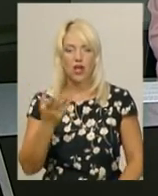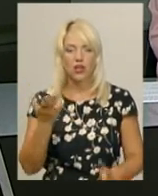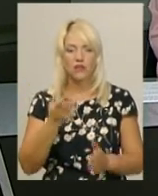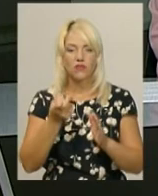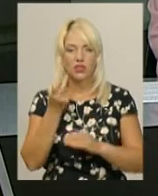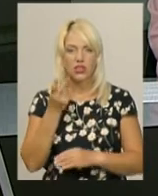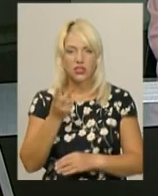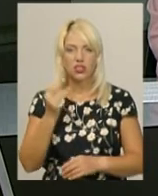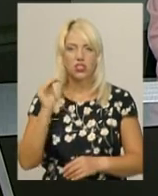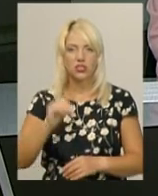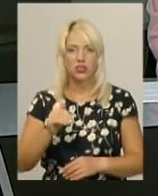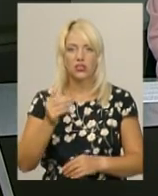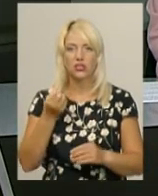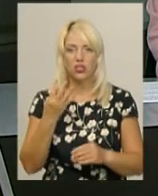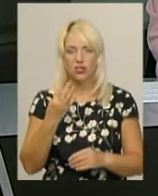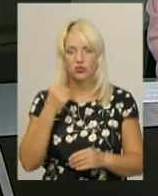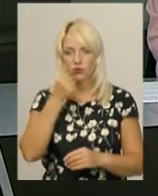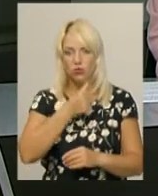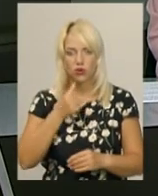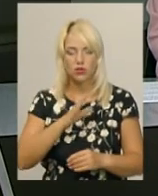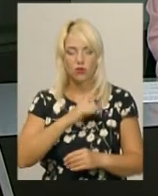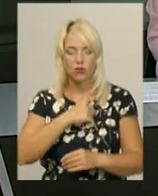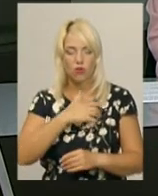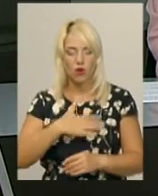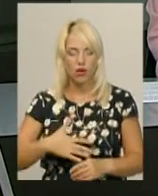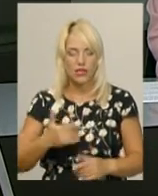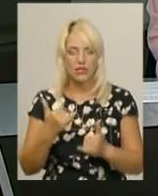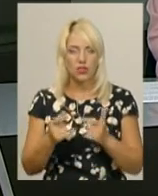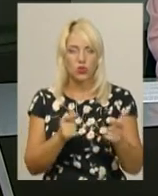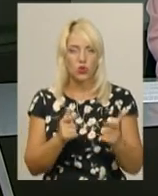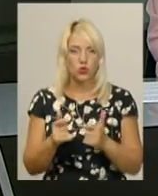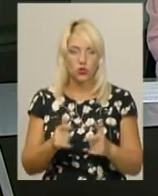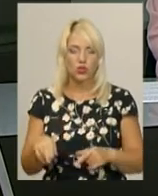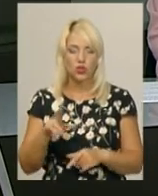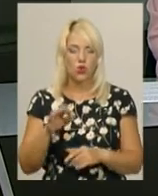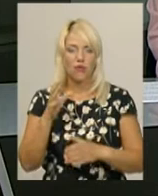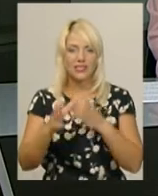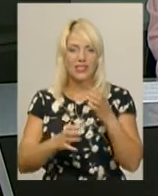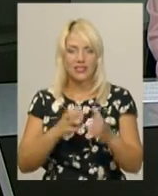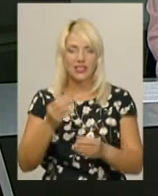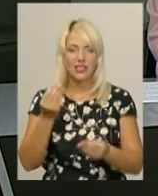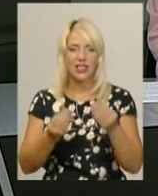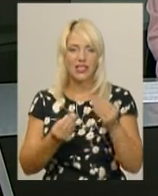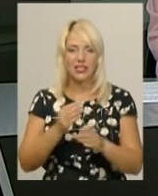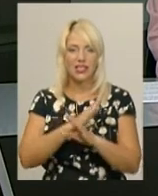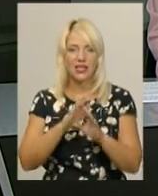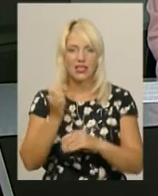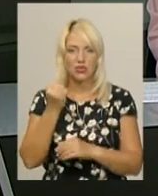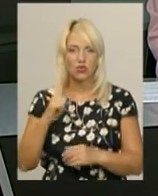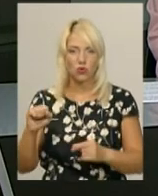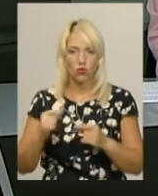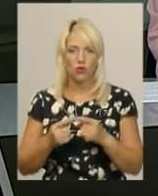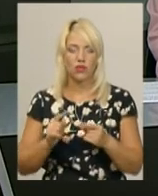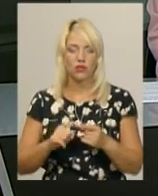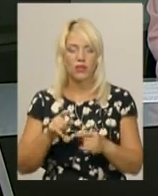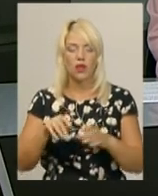році був поранений на Луганщині, зараз готується до всесвітніх ігор нескорених. Він пройшов відбір в Національну збірну команду